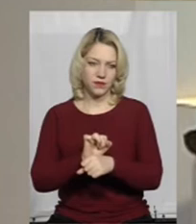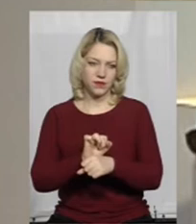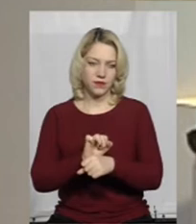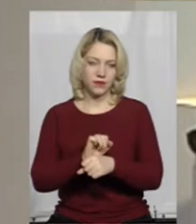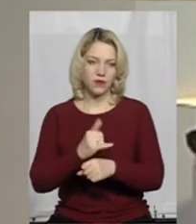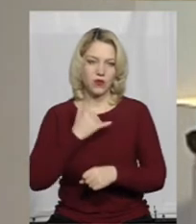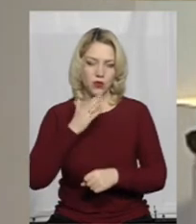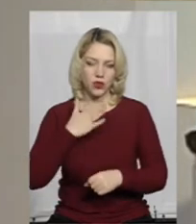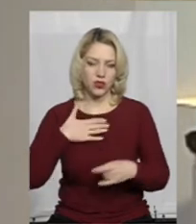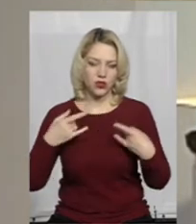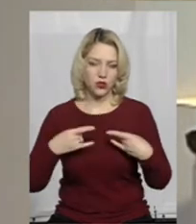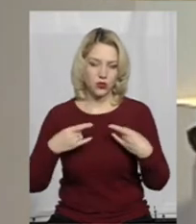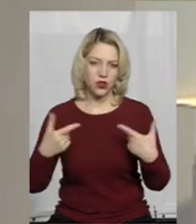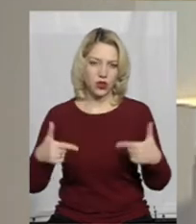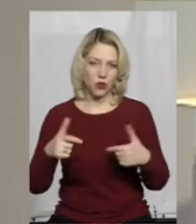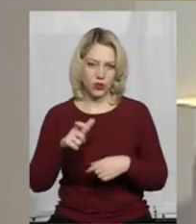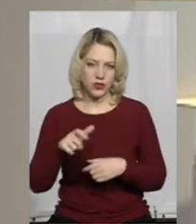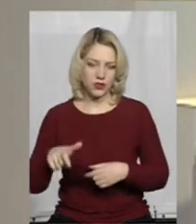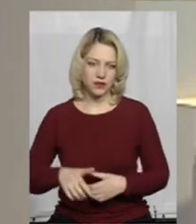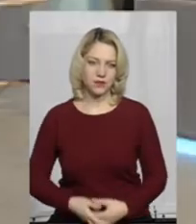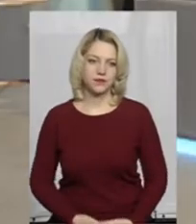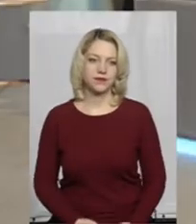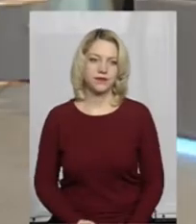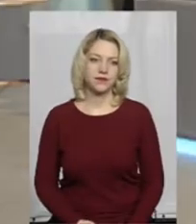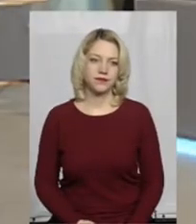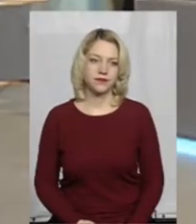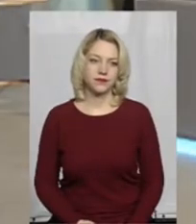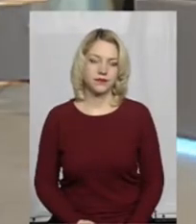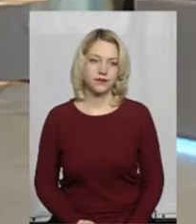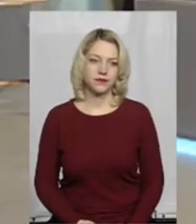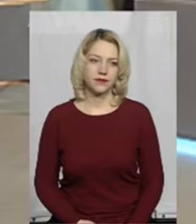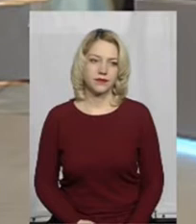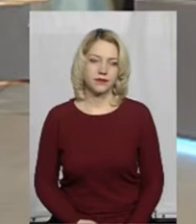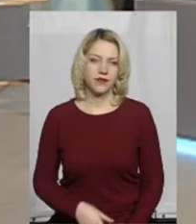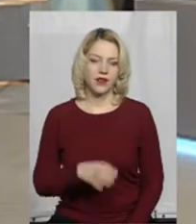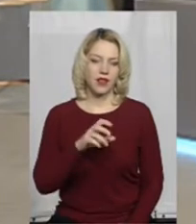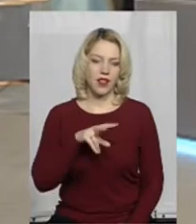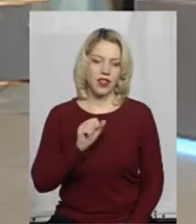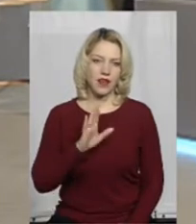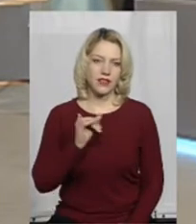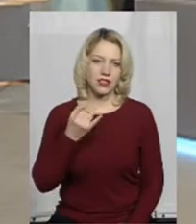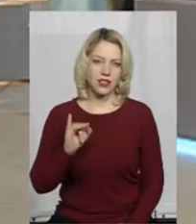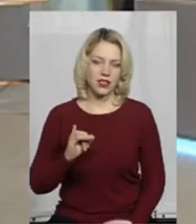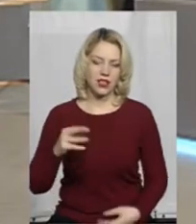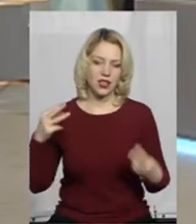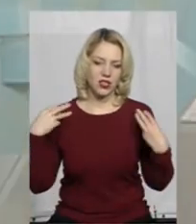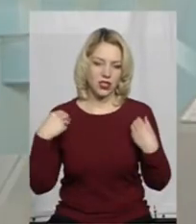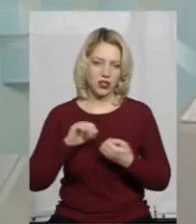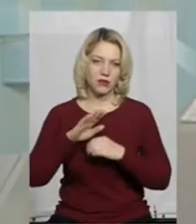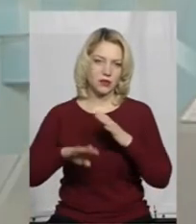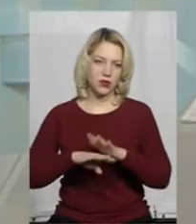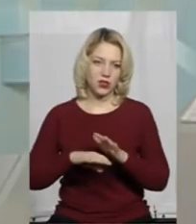У нашій студії гості Анатолій Лавський, начальник Кам'янець